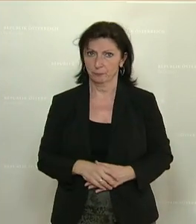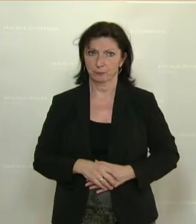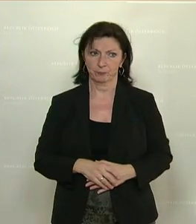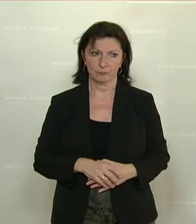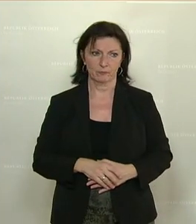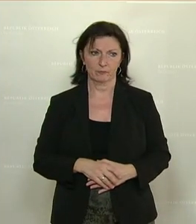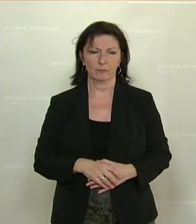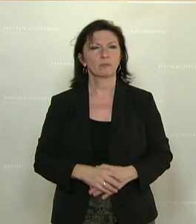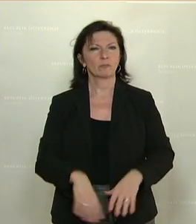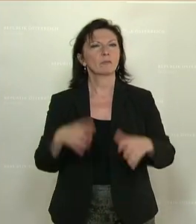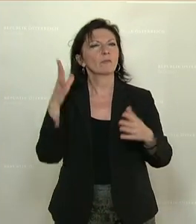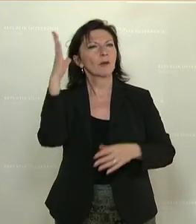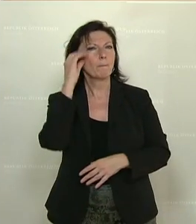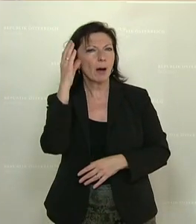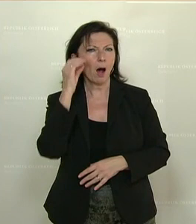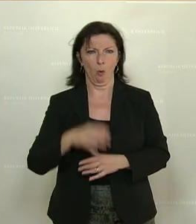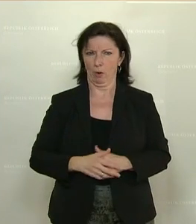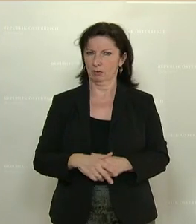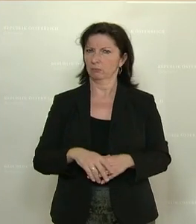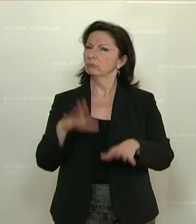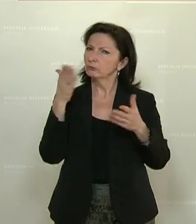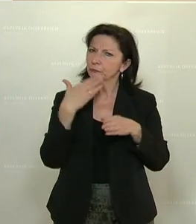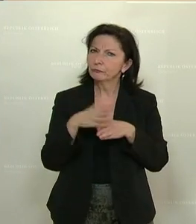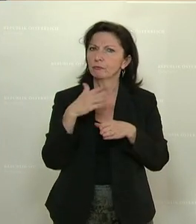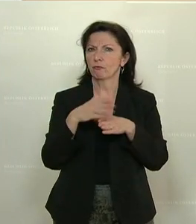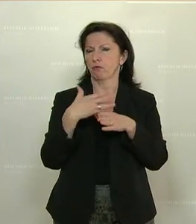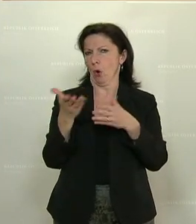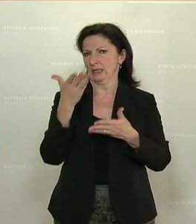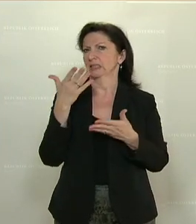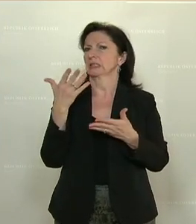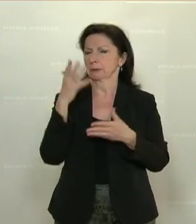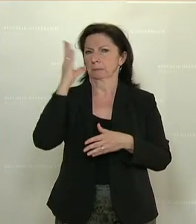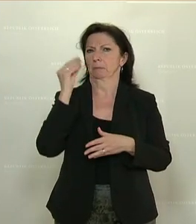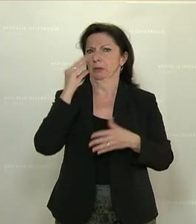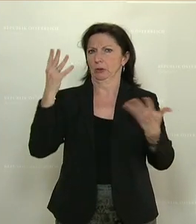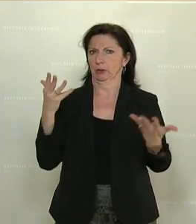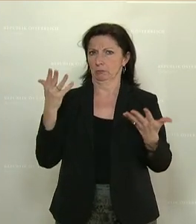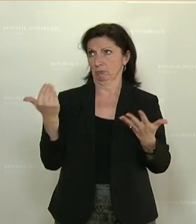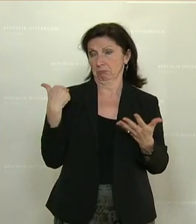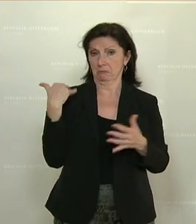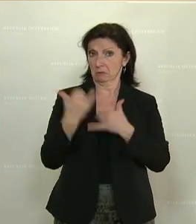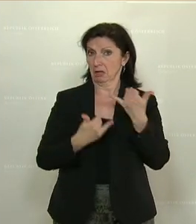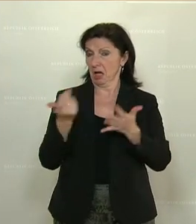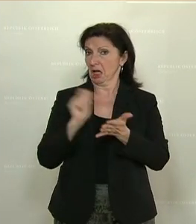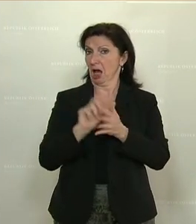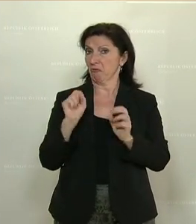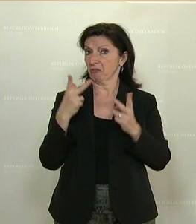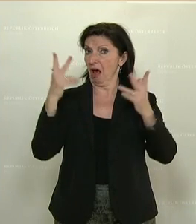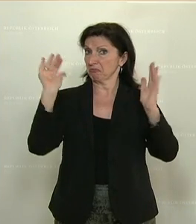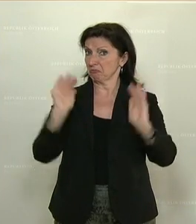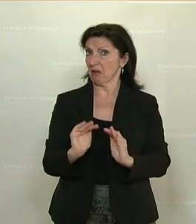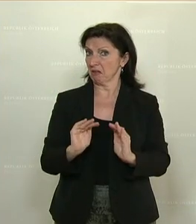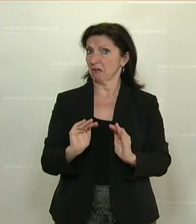Die Landwirte, Land- und Forstwürte haben in den letzten Jahren einen Kaufkraftverlust von bis zu 90